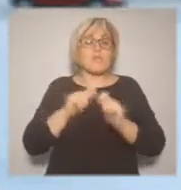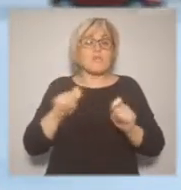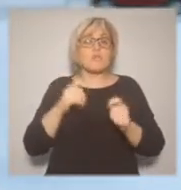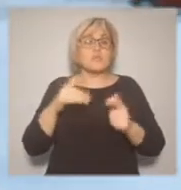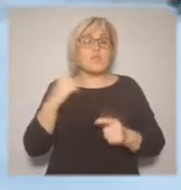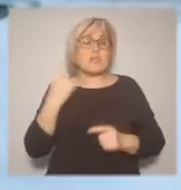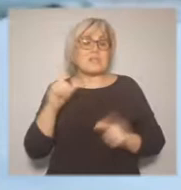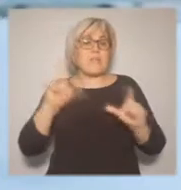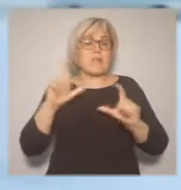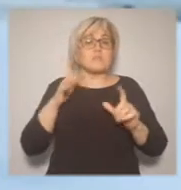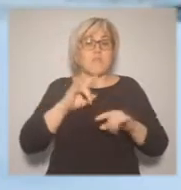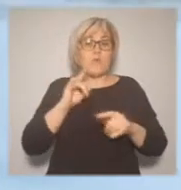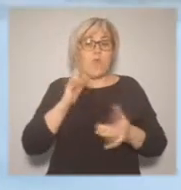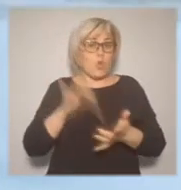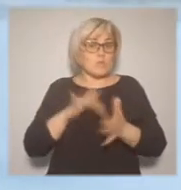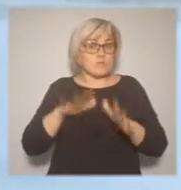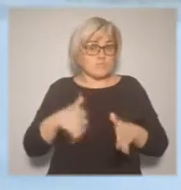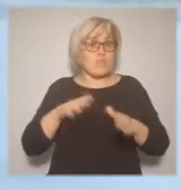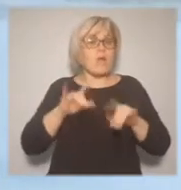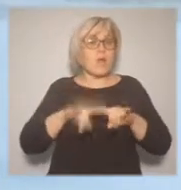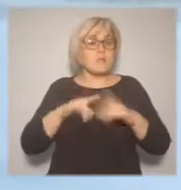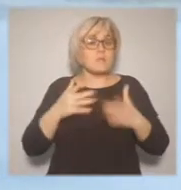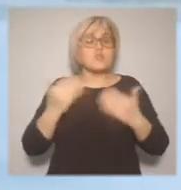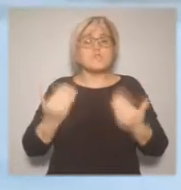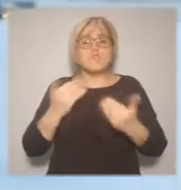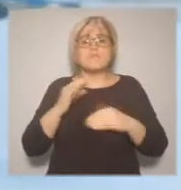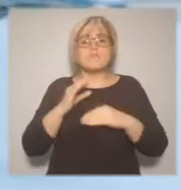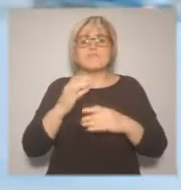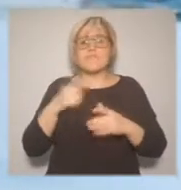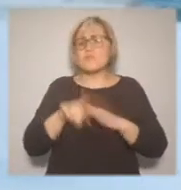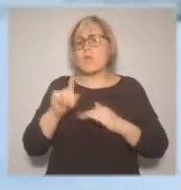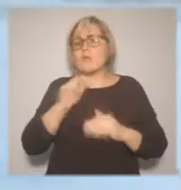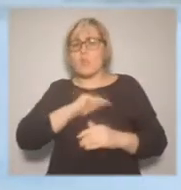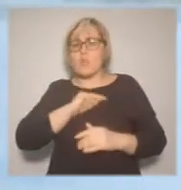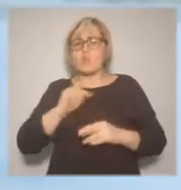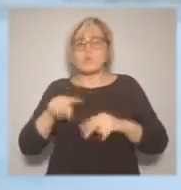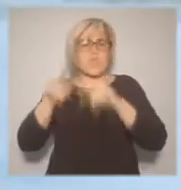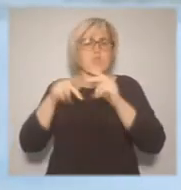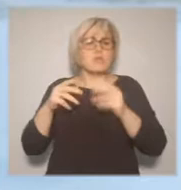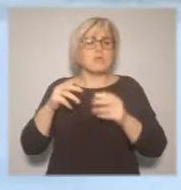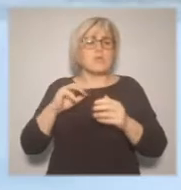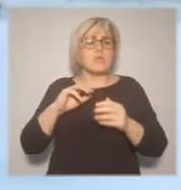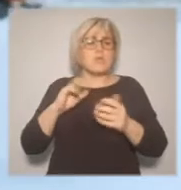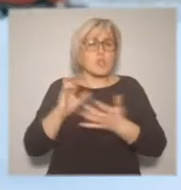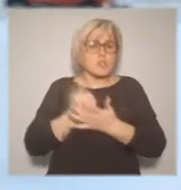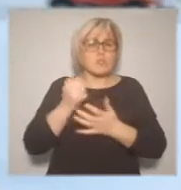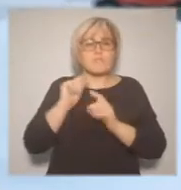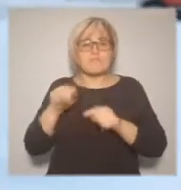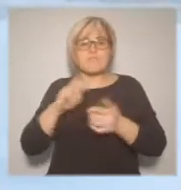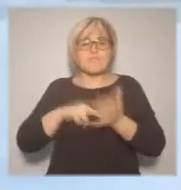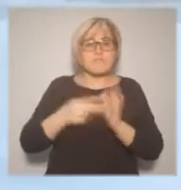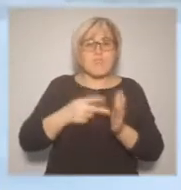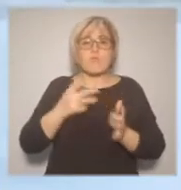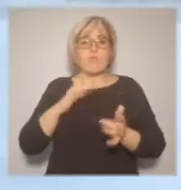в январе-феврале 2019 года. Также ведутся работы в городе Сургуте. И